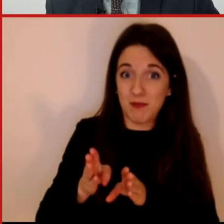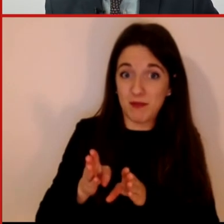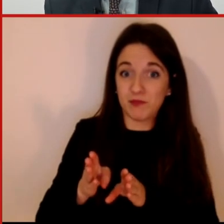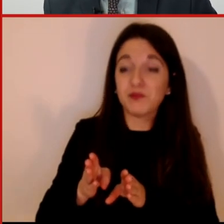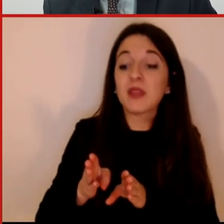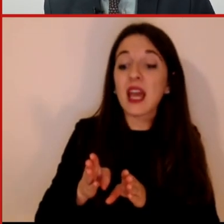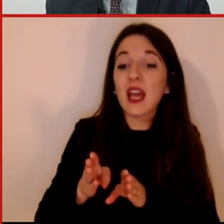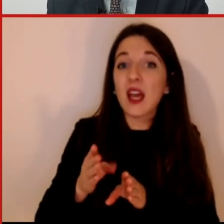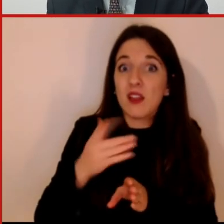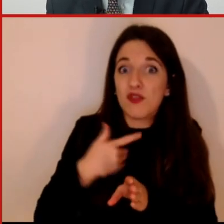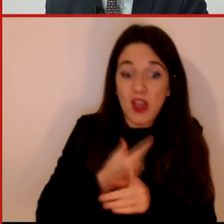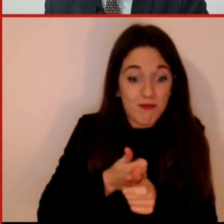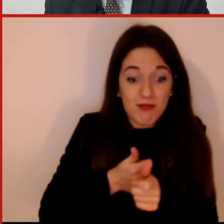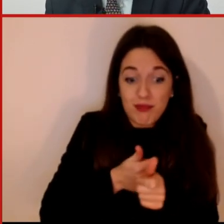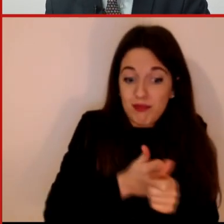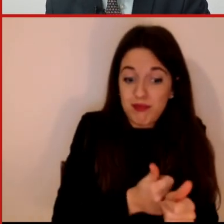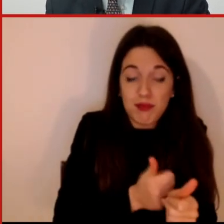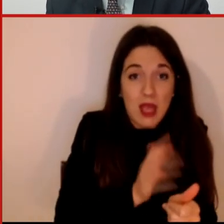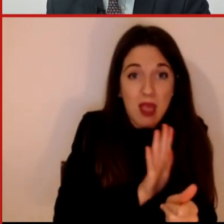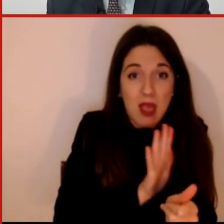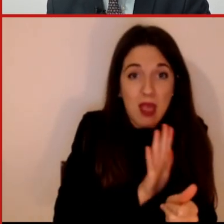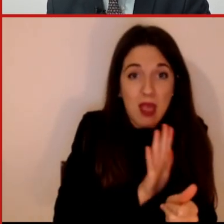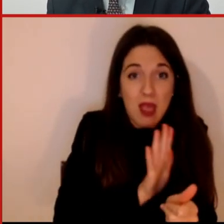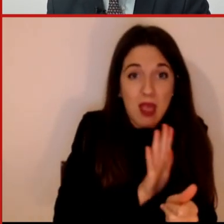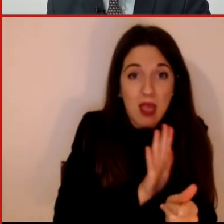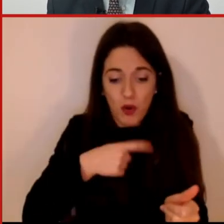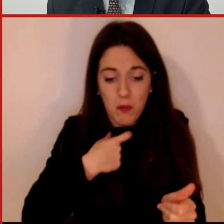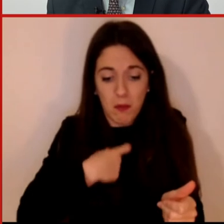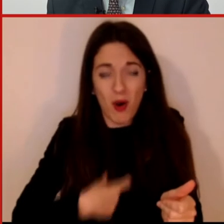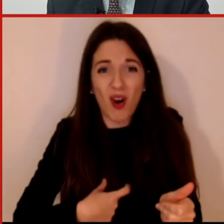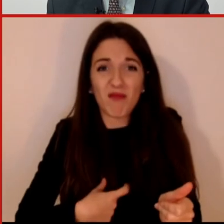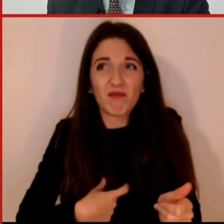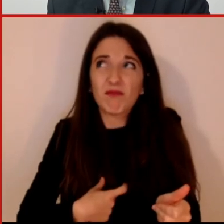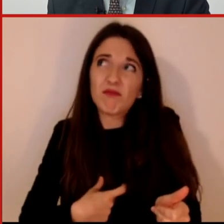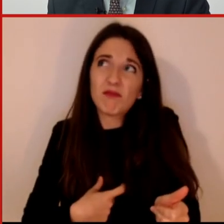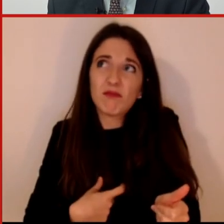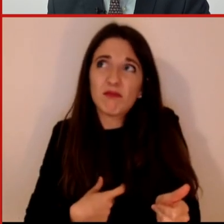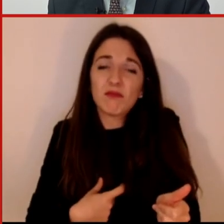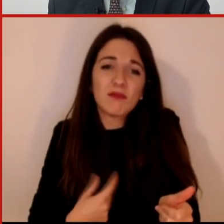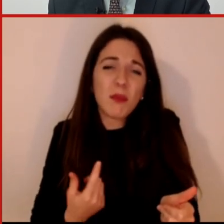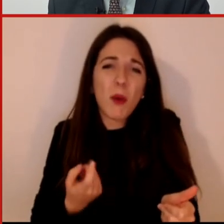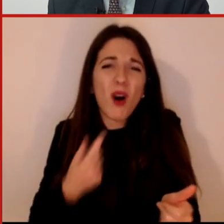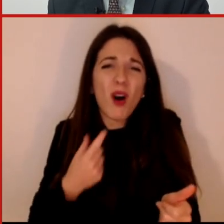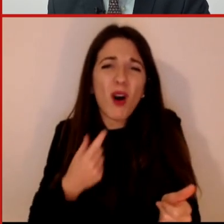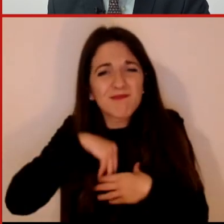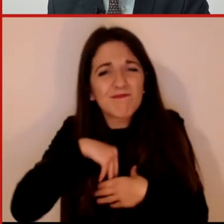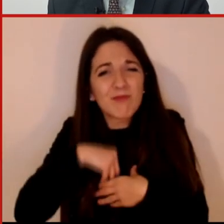eccetera eccetera nel prendere le decisioni. Ecco, qual è diciamo il suo punto di vista su questo?